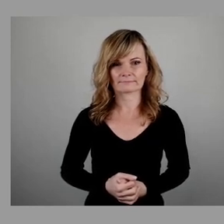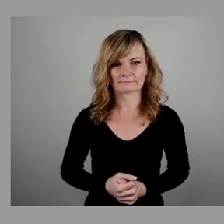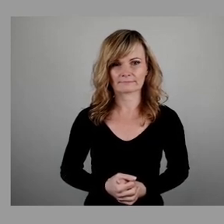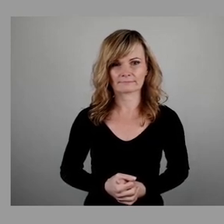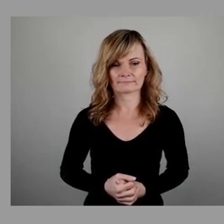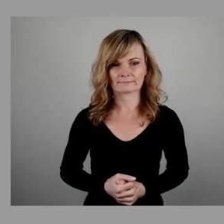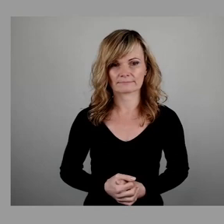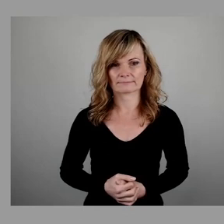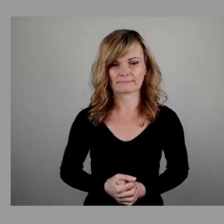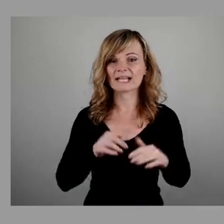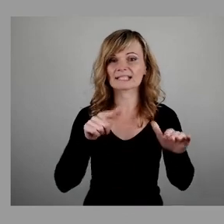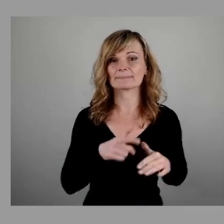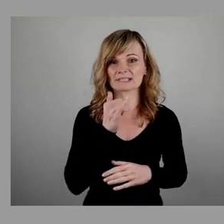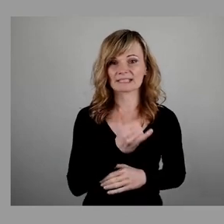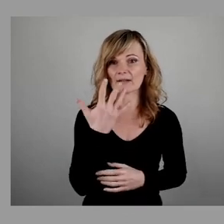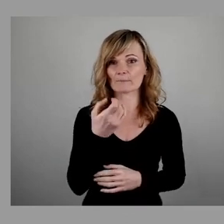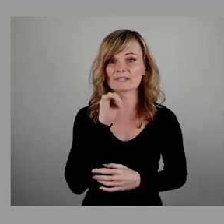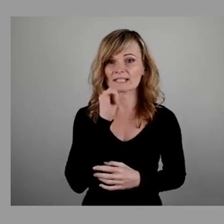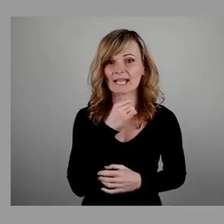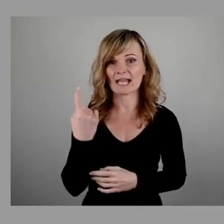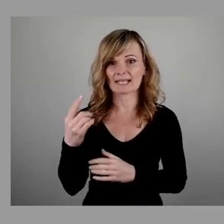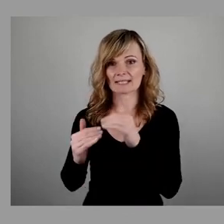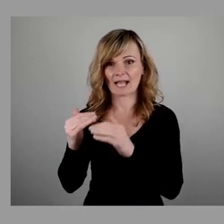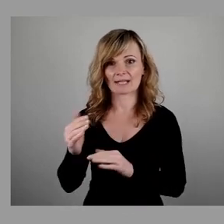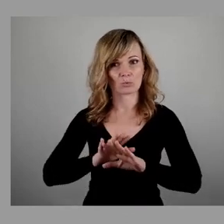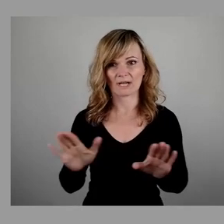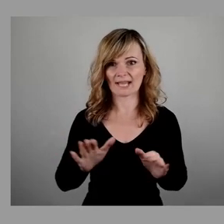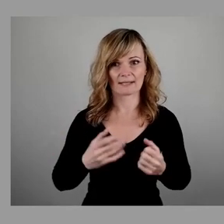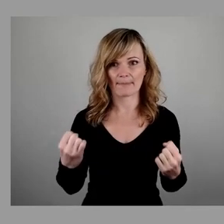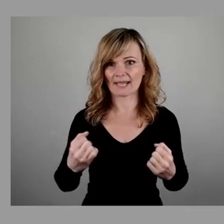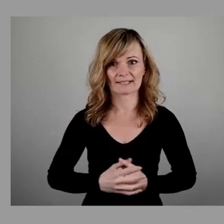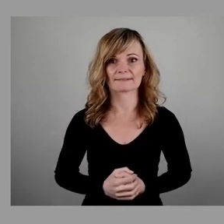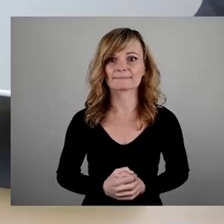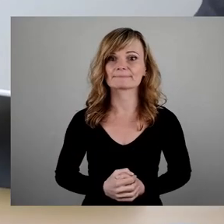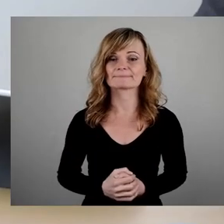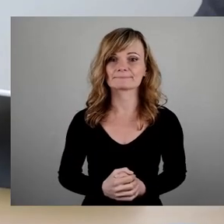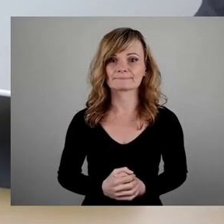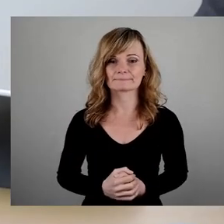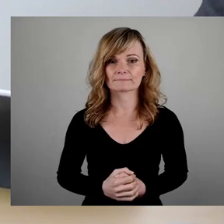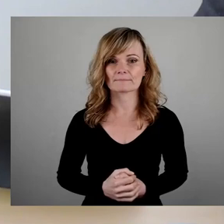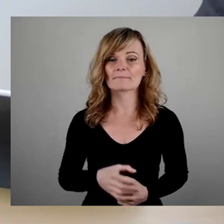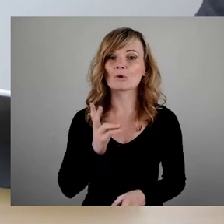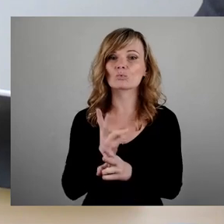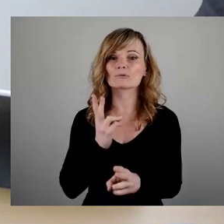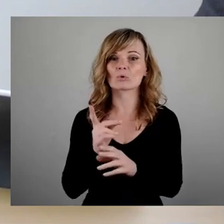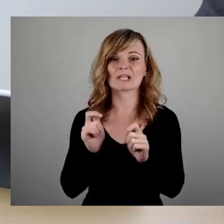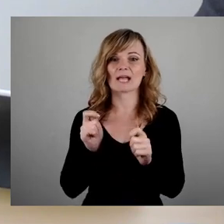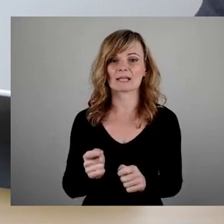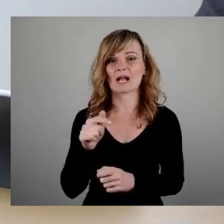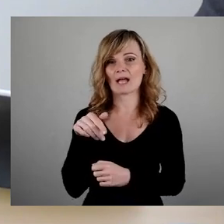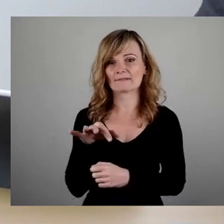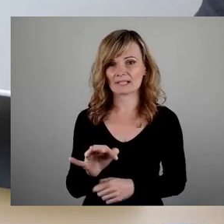Mit 17 17 50 Nein eine Enthaltung keine Mehrheit bekommen. Dann würden wir jetzt den Ursprungsantrag AfD Fraktion